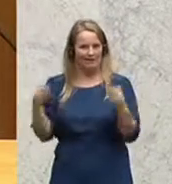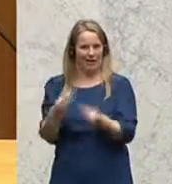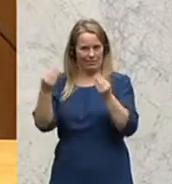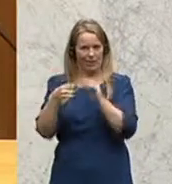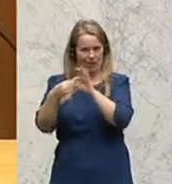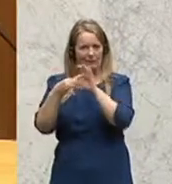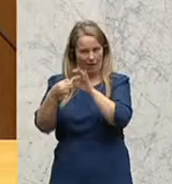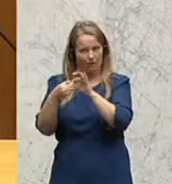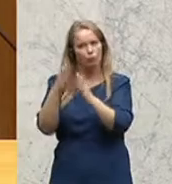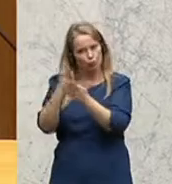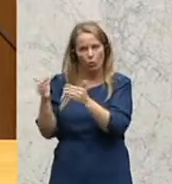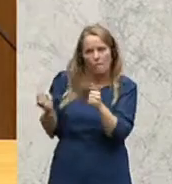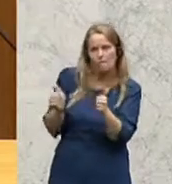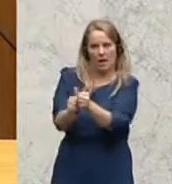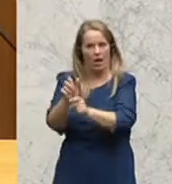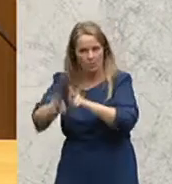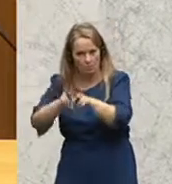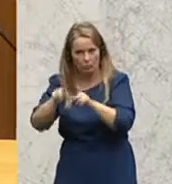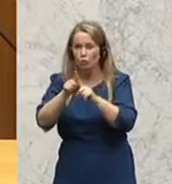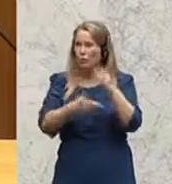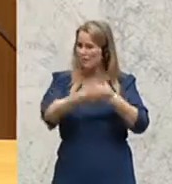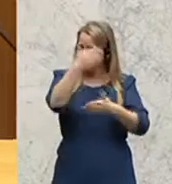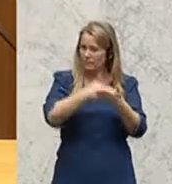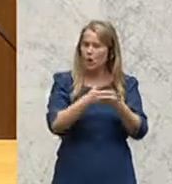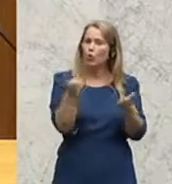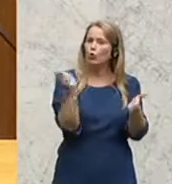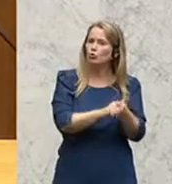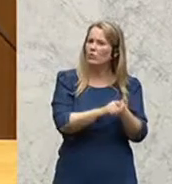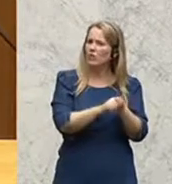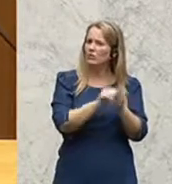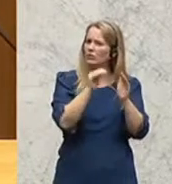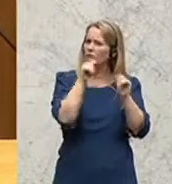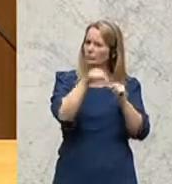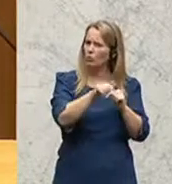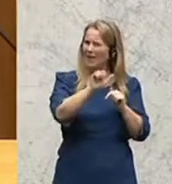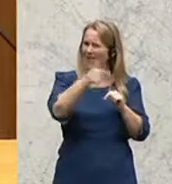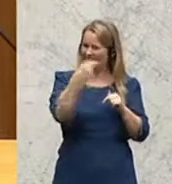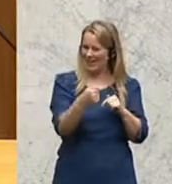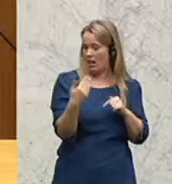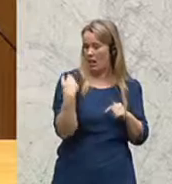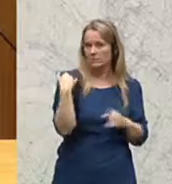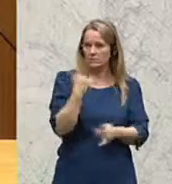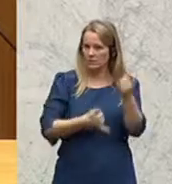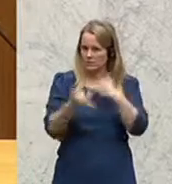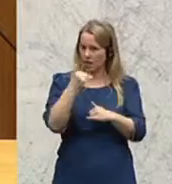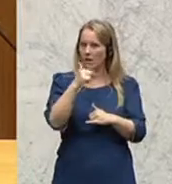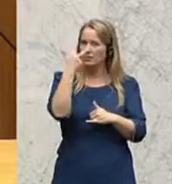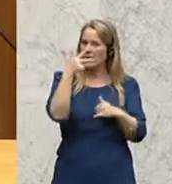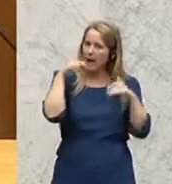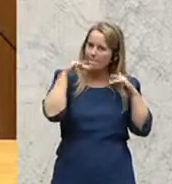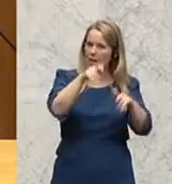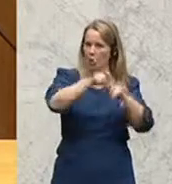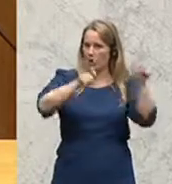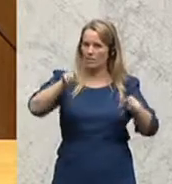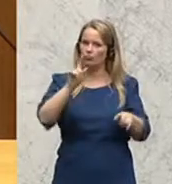betreut. Und die Website konsument.at wurde letztes Jahr von drei Millionen